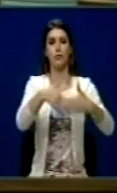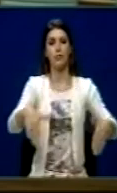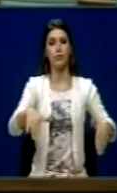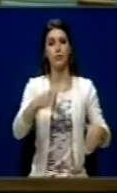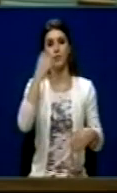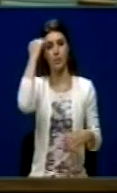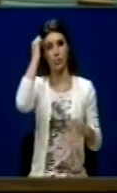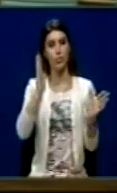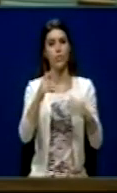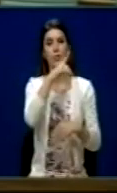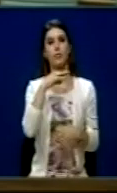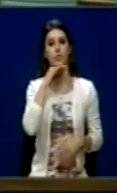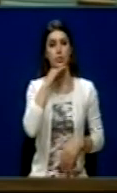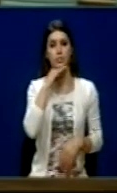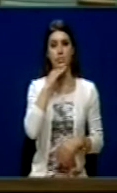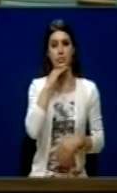Pra në të njëti njëtën intervjist,